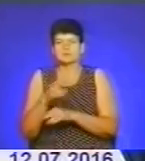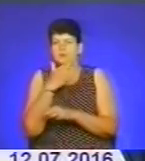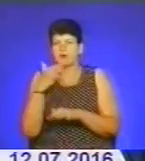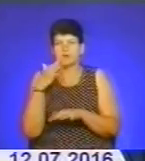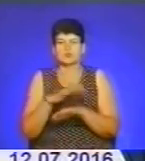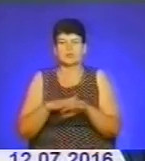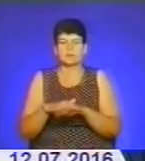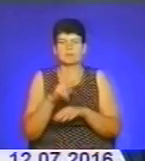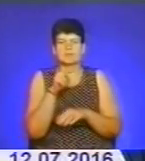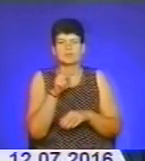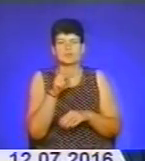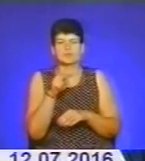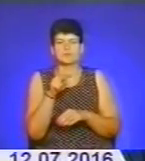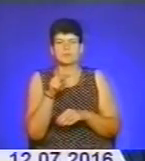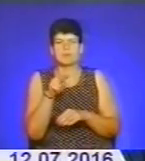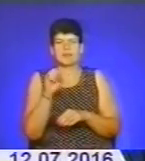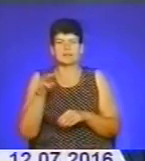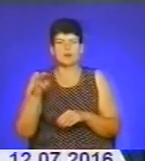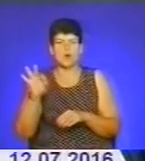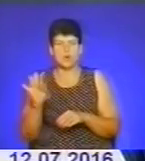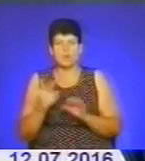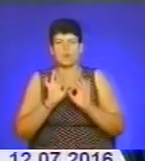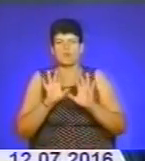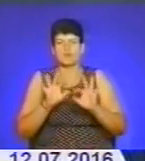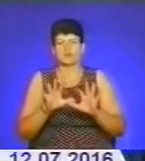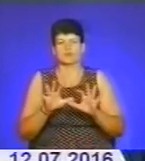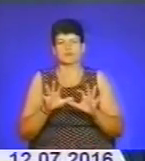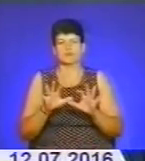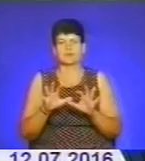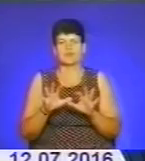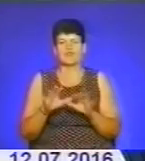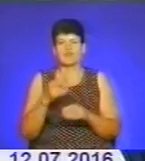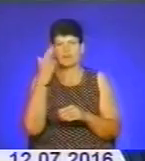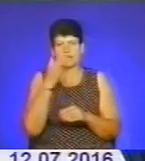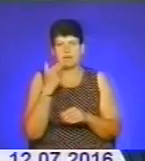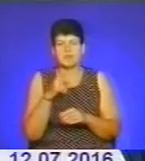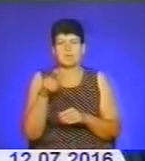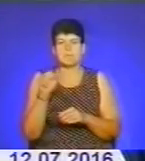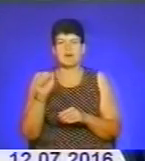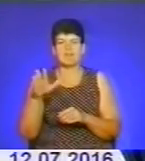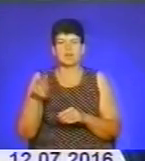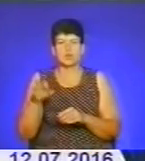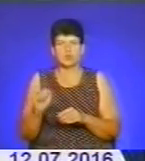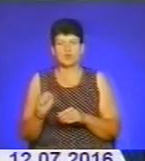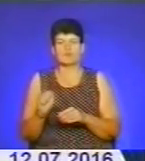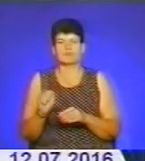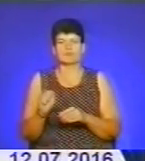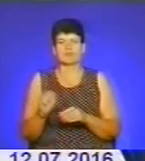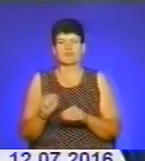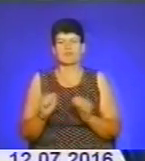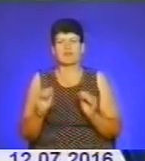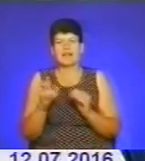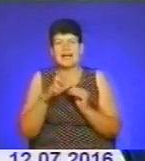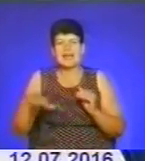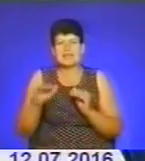проповідовав і в Римі, і для людей апостол Павло проповідовав для язичників в країнах Малої